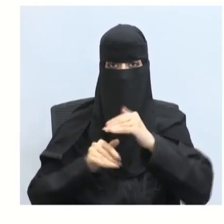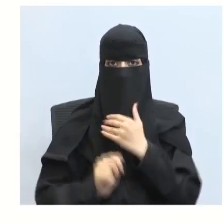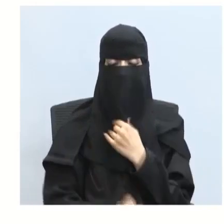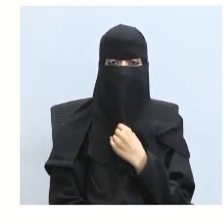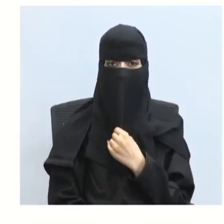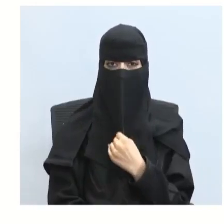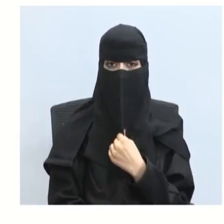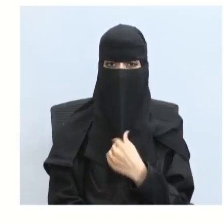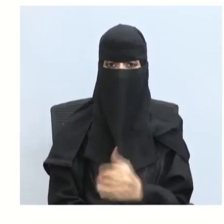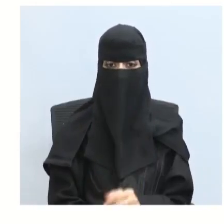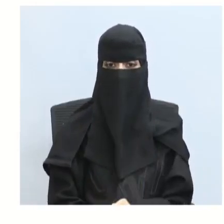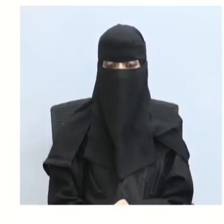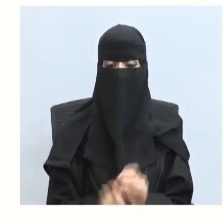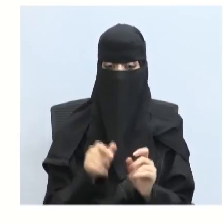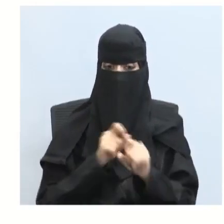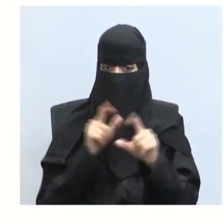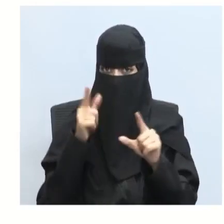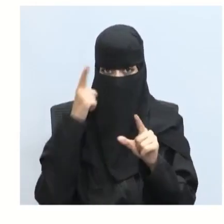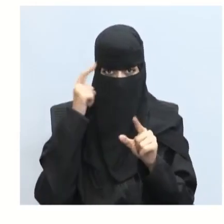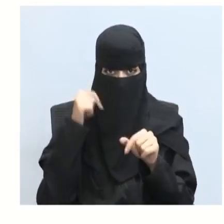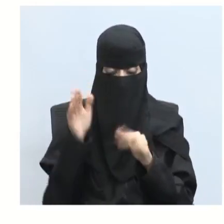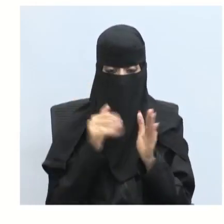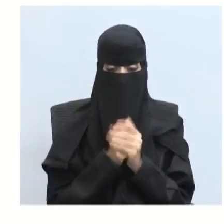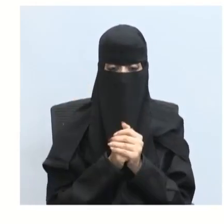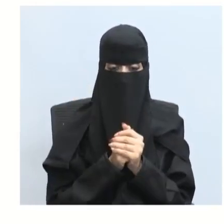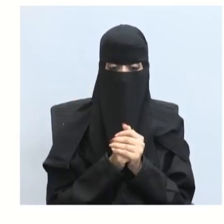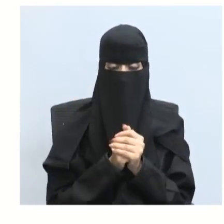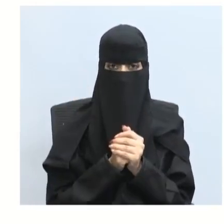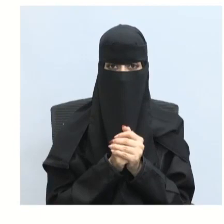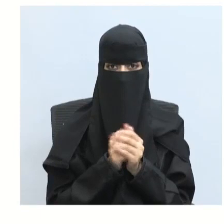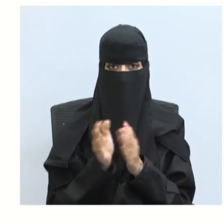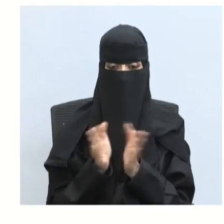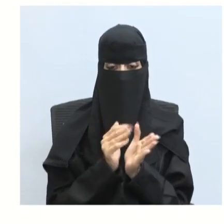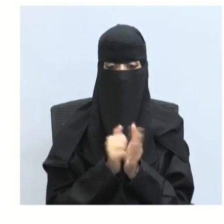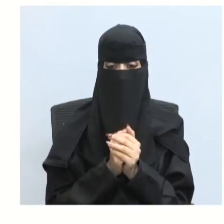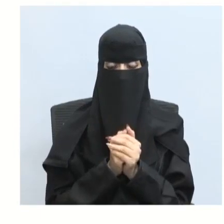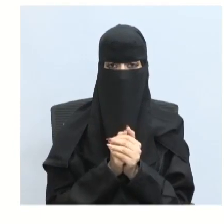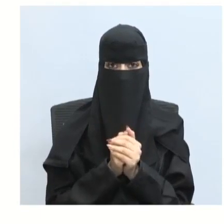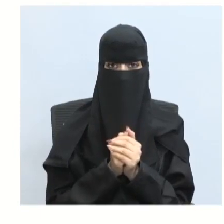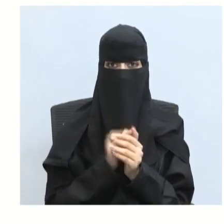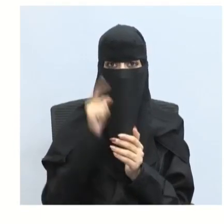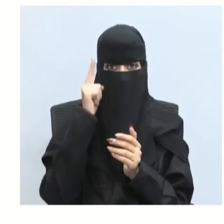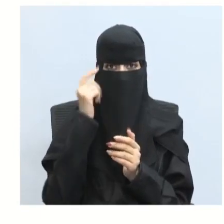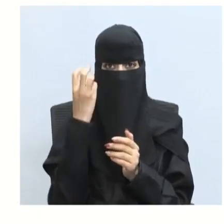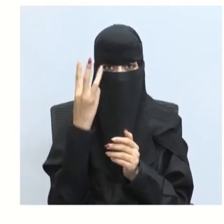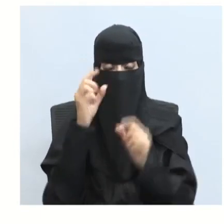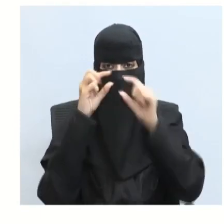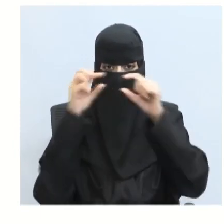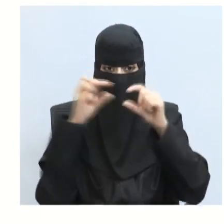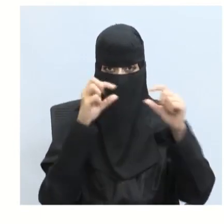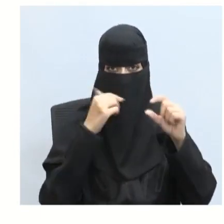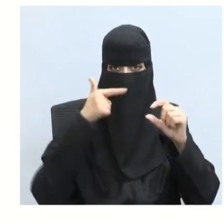إذن شدة الإضاءة بي على الأربعة باي إذن عرفنا الثلاث مصطلحات